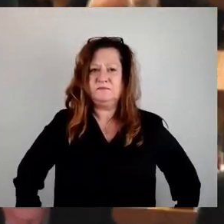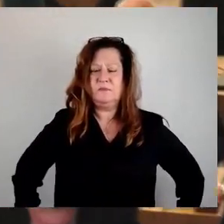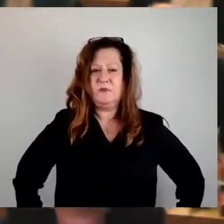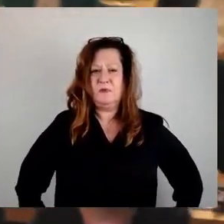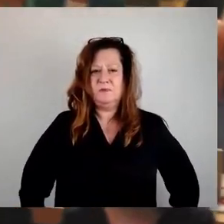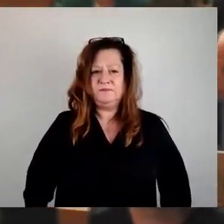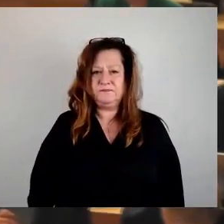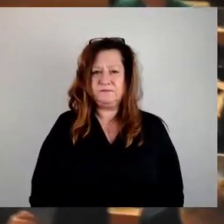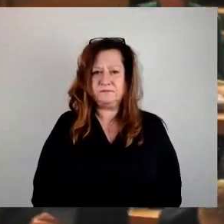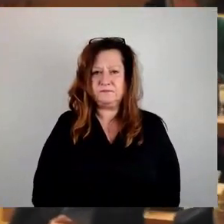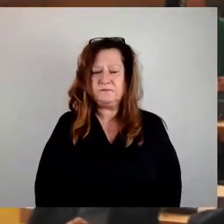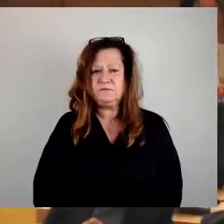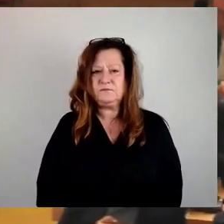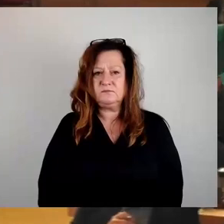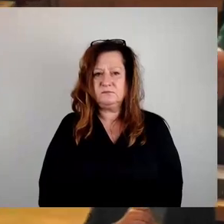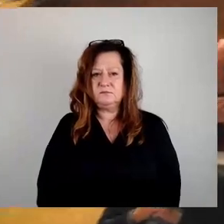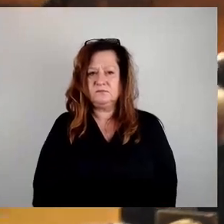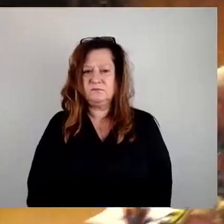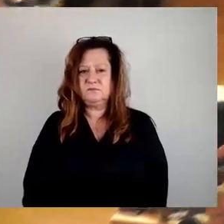Nächste Wortmeldung, Herr Lommelt, dann Herr Schmiel.